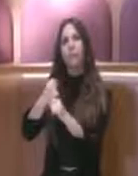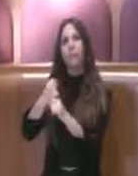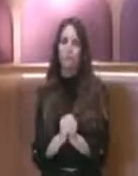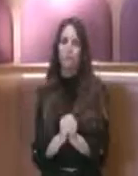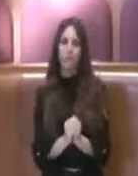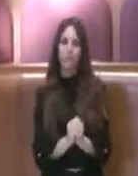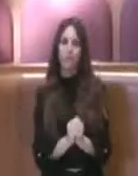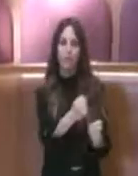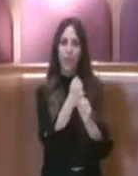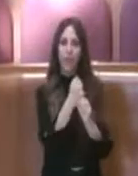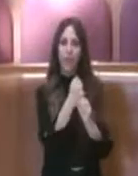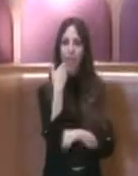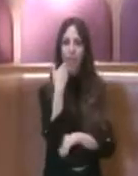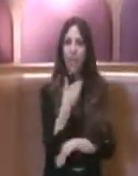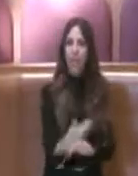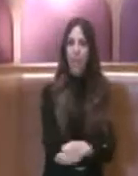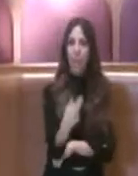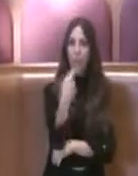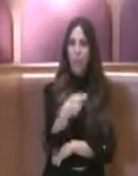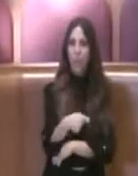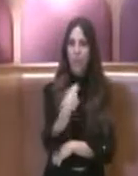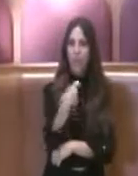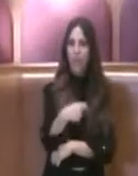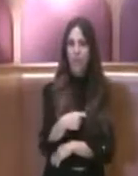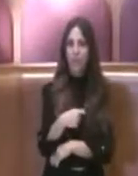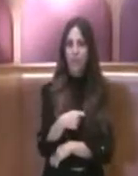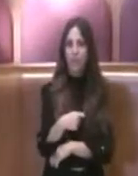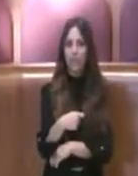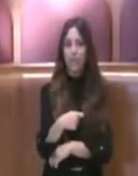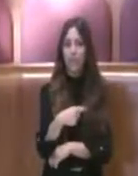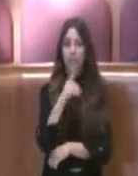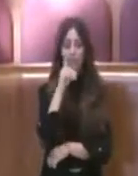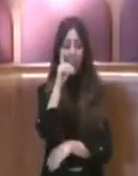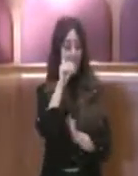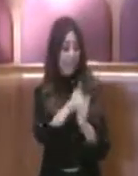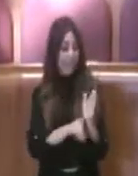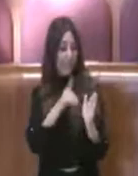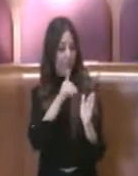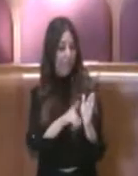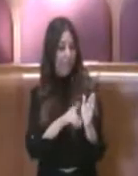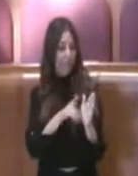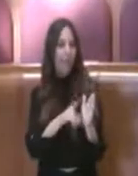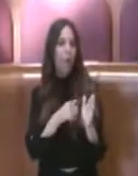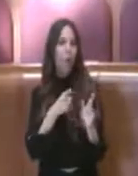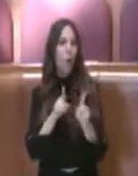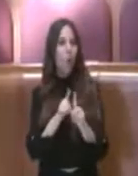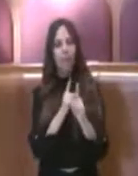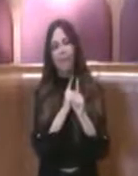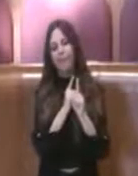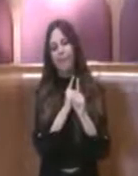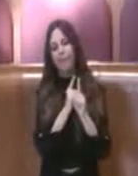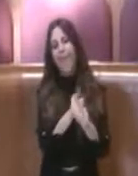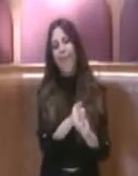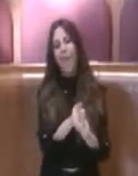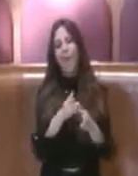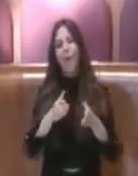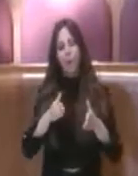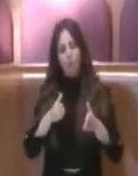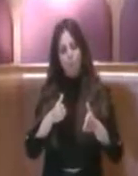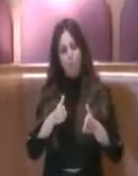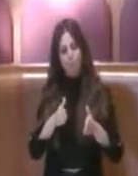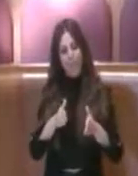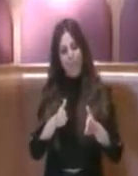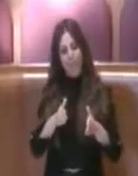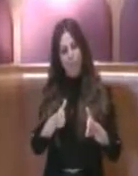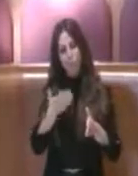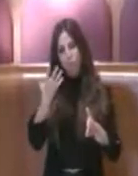Presidente, questa delibera va in continuità con un percorso che abbiamo avviato sulle diverse